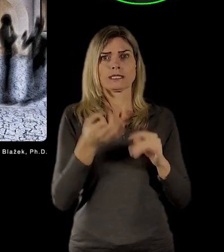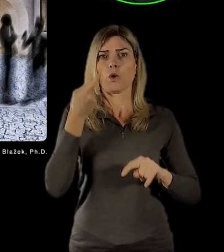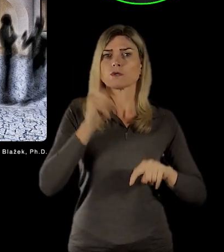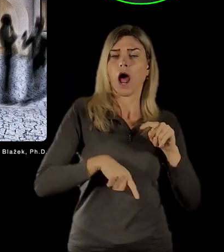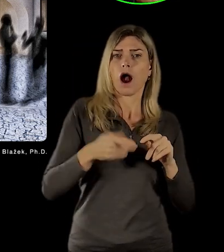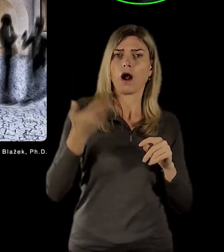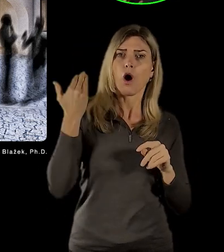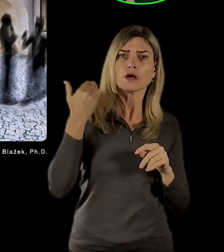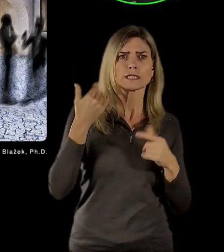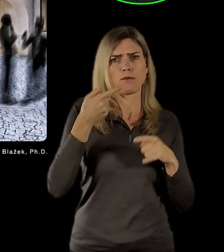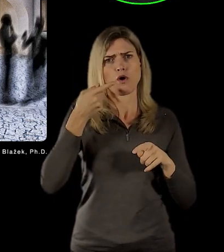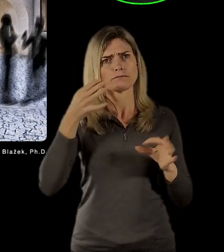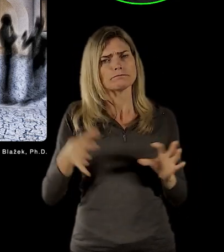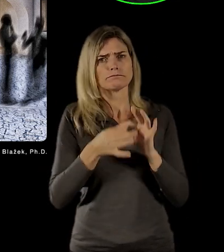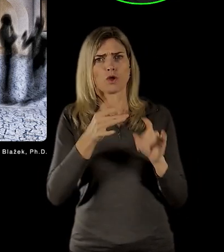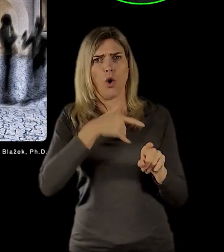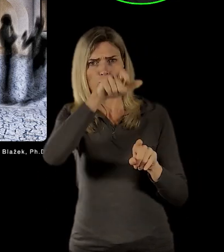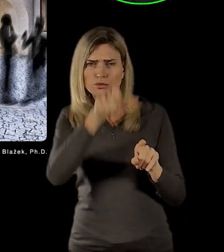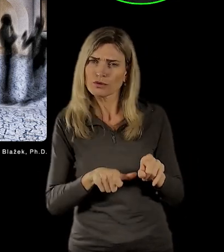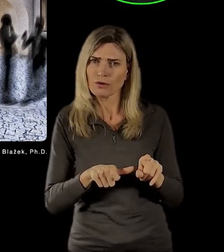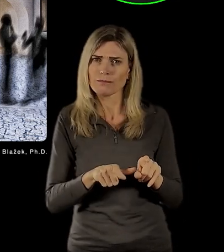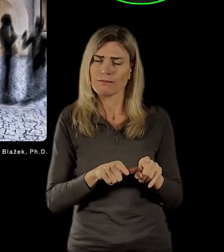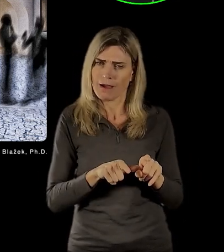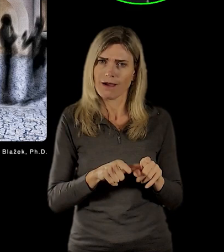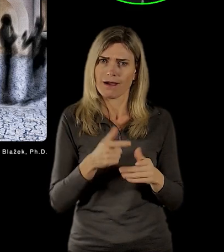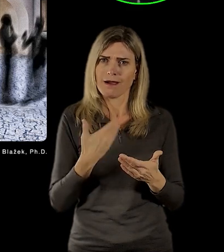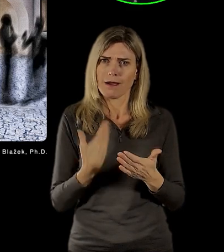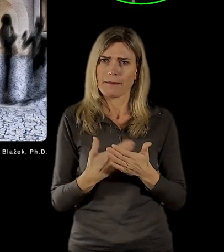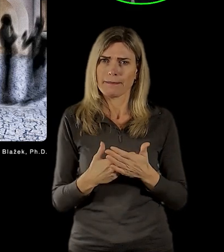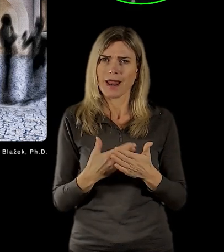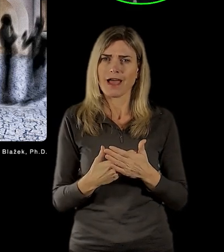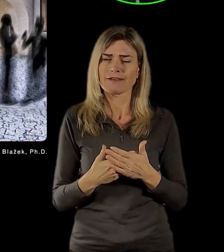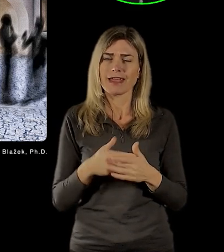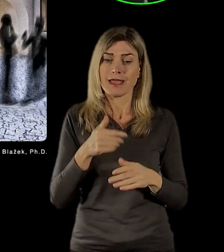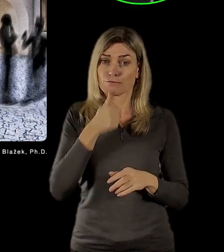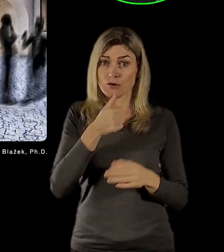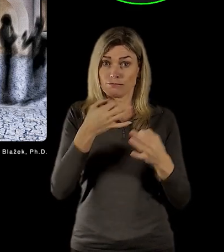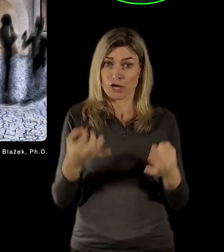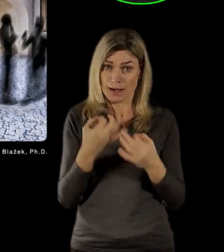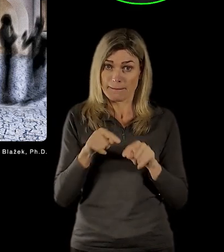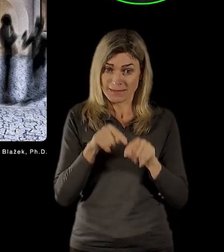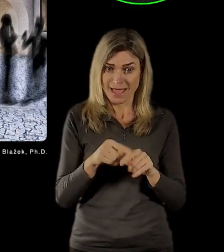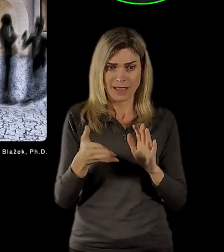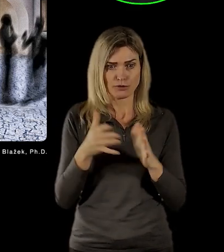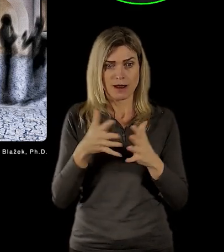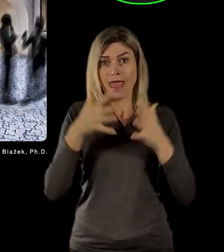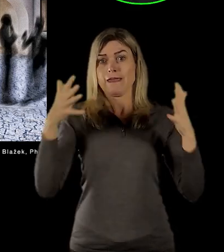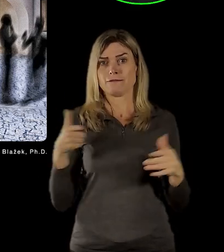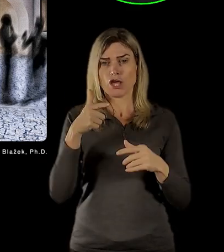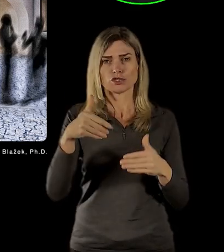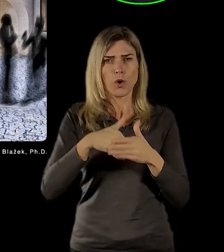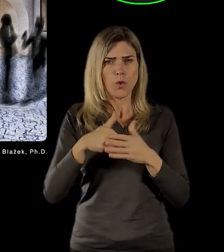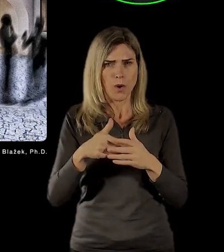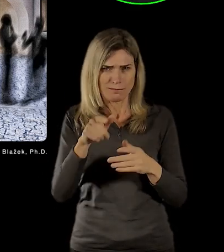konkrétním člověku, ale právě tak jako ten náš největší předmět, který tady vidíte na té